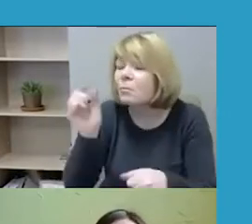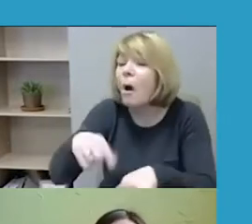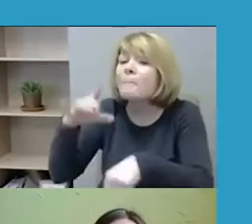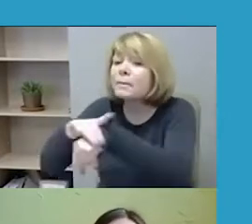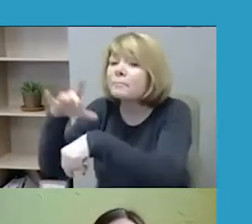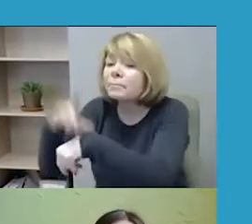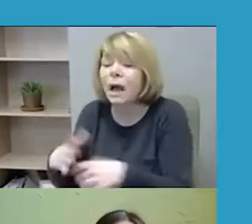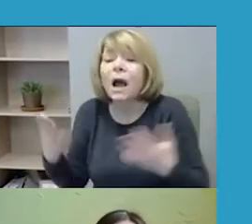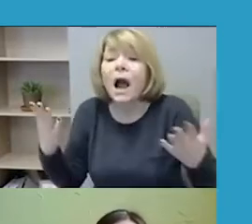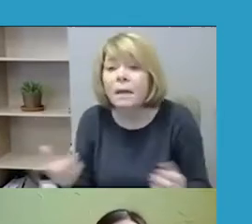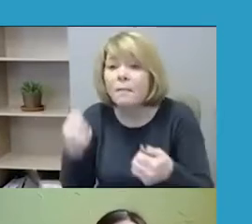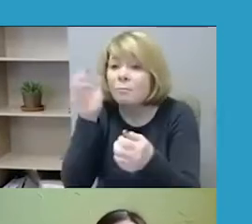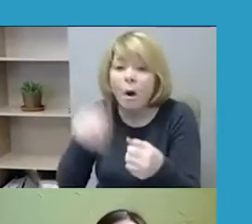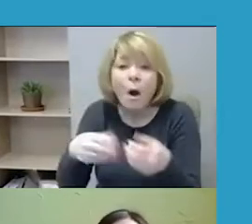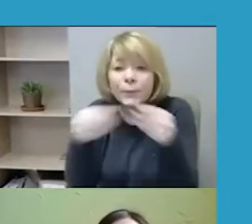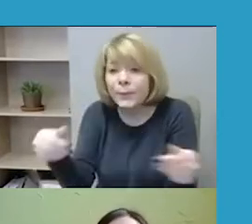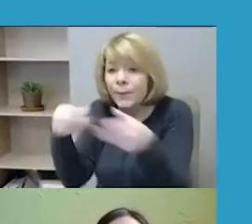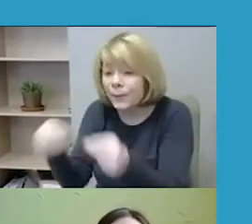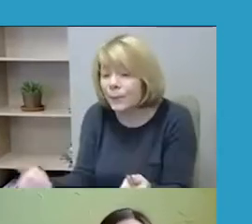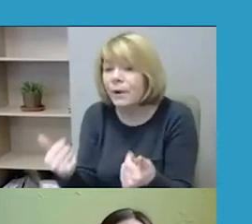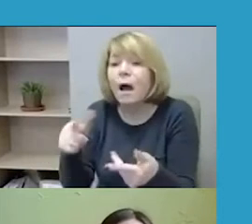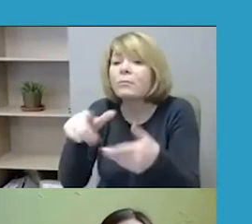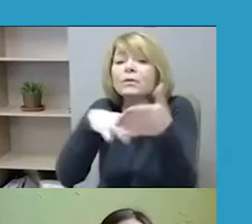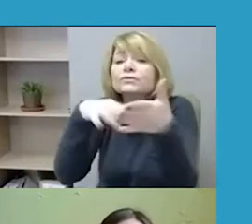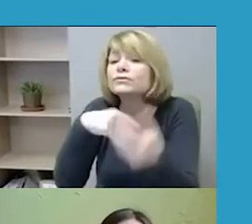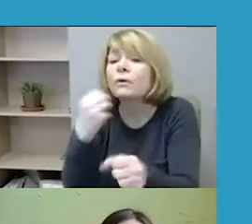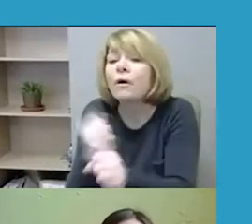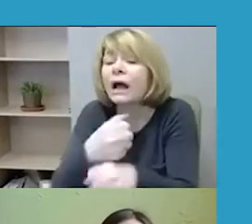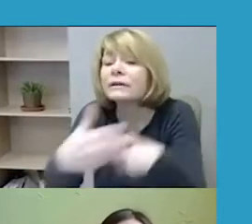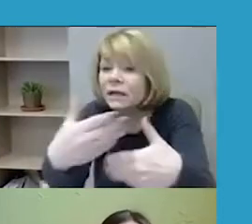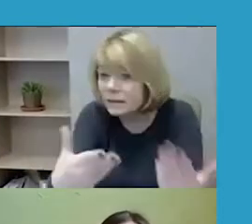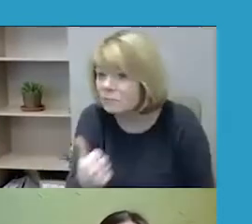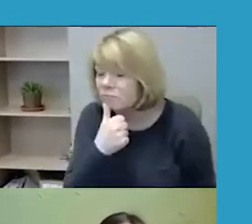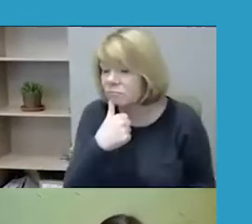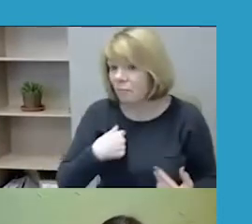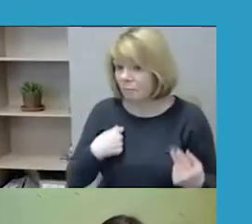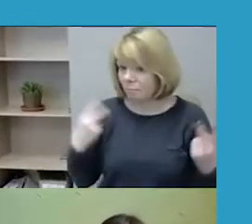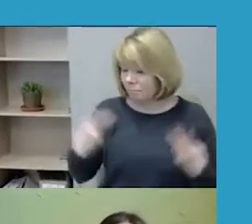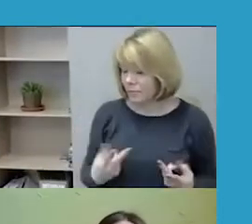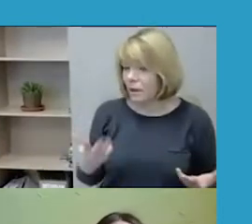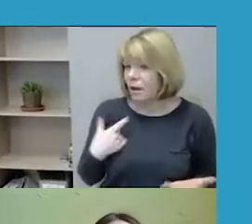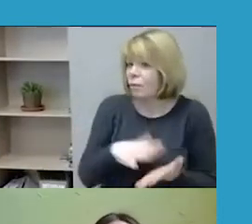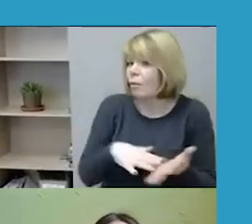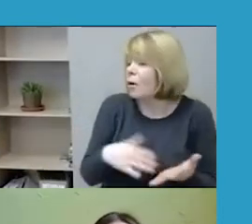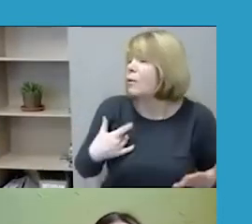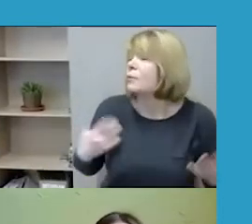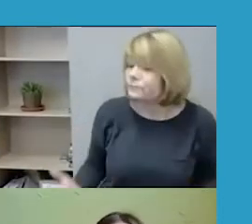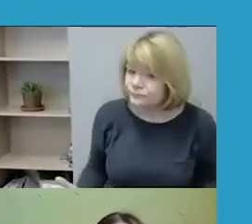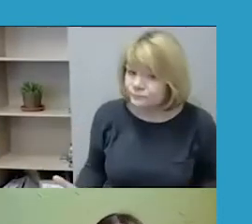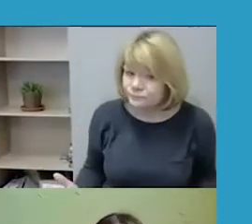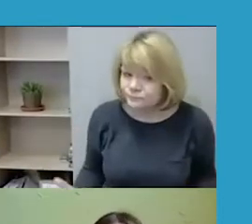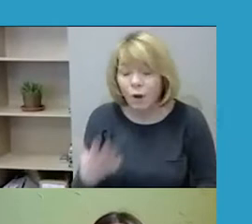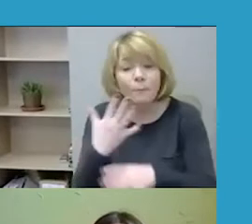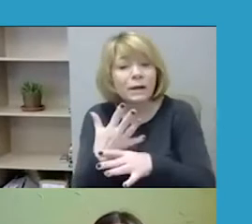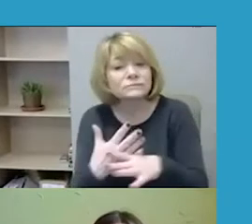stokovoti ir ką daryti patyrus. 56 procentai plūstųjų sutiko su teiginiu, jog